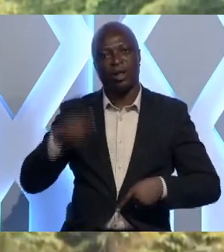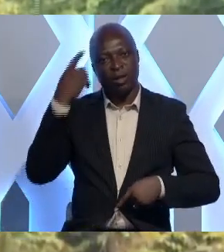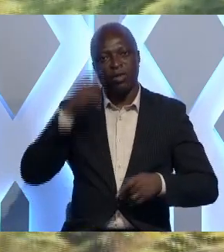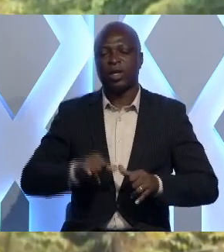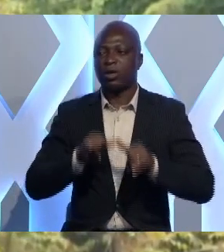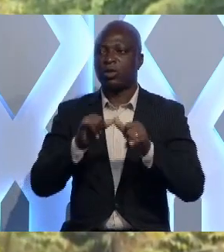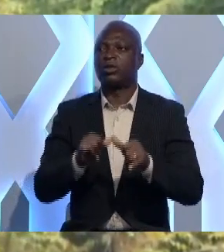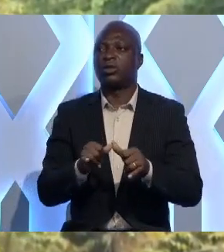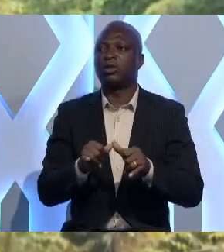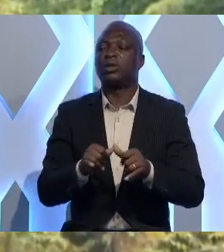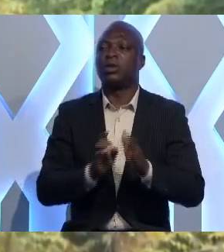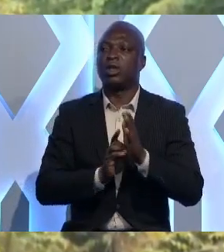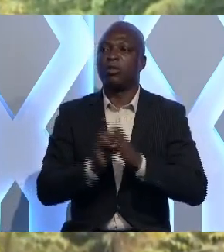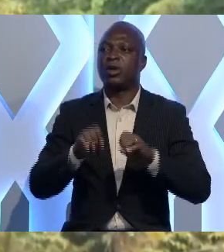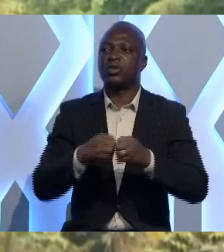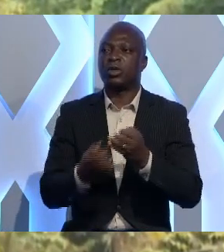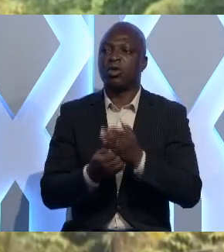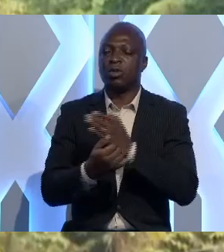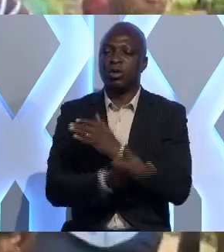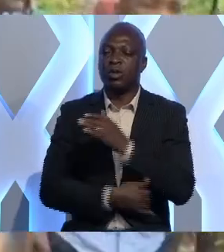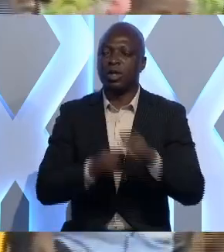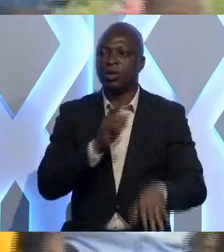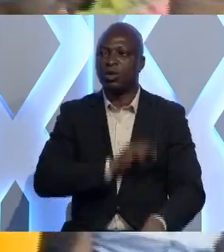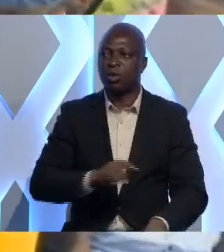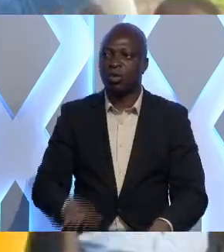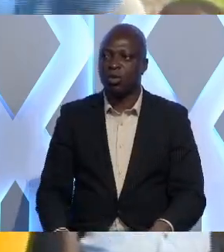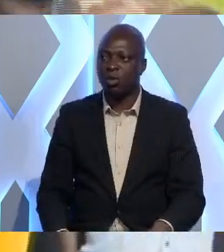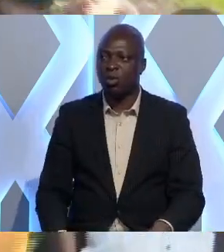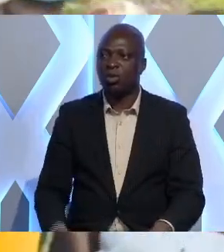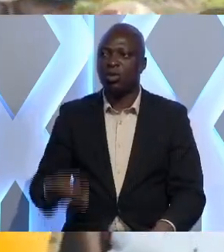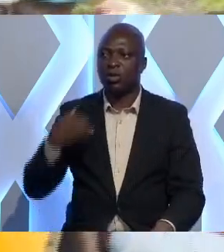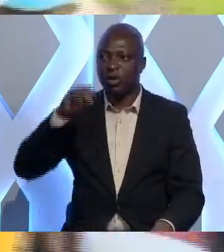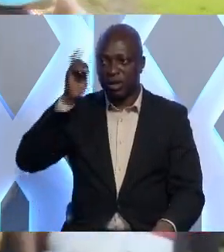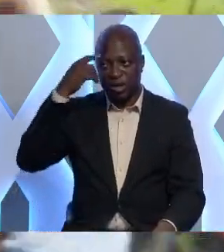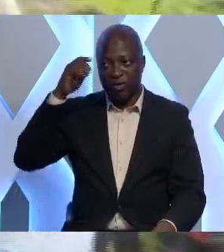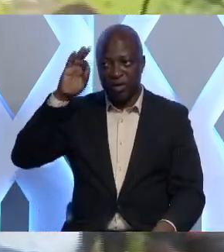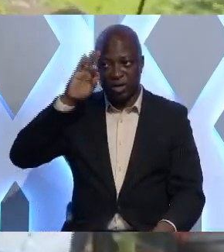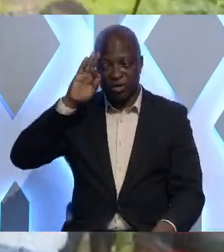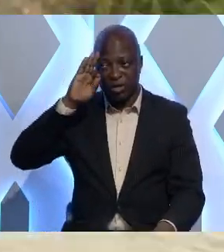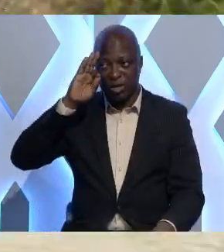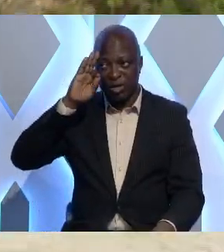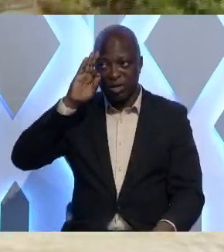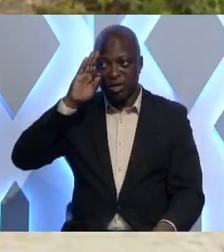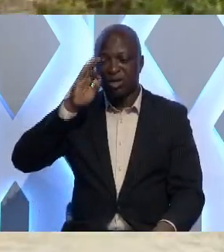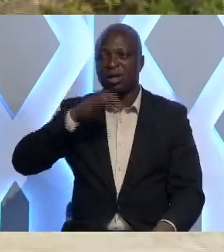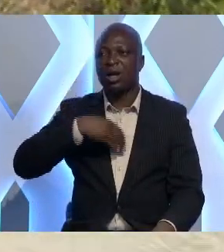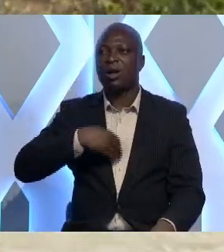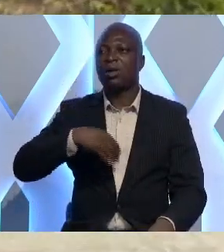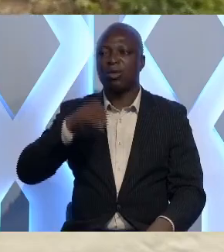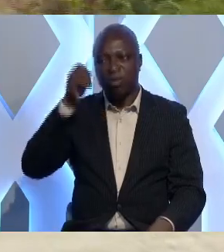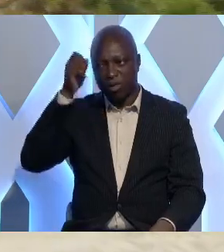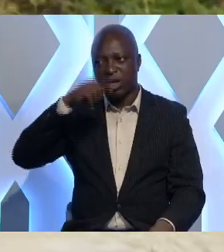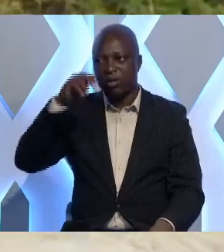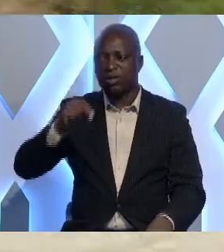'il continue le développement socio-économique de notre pays, le Togo. Le chef de l'État Fort-Essouna Niazingbe attentif aux besoins des